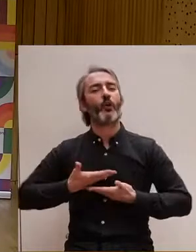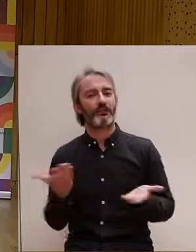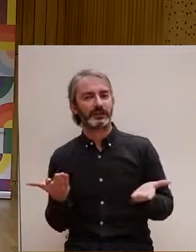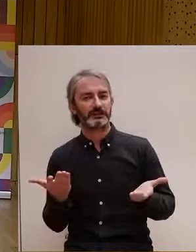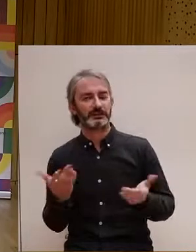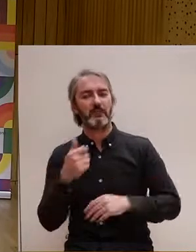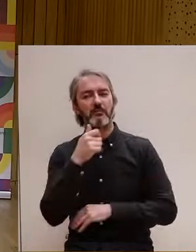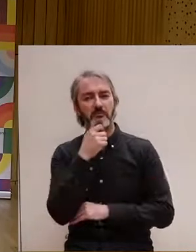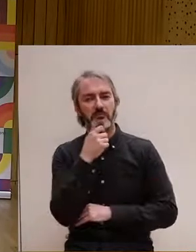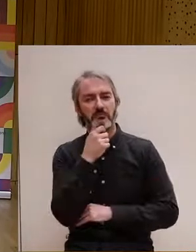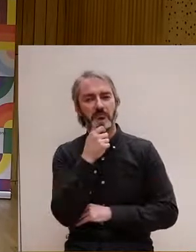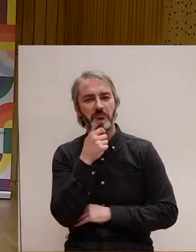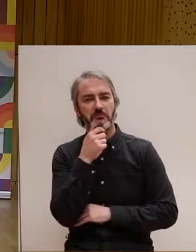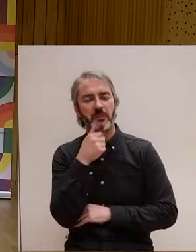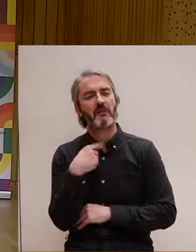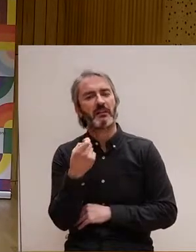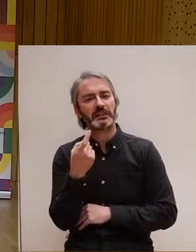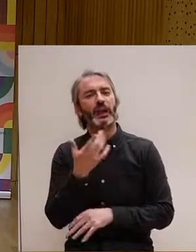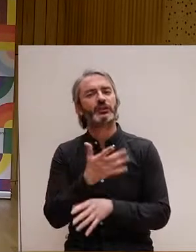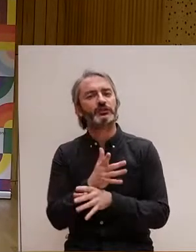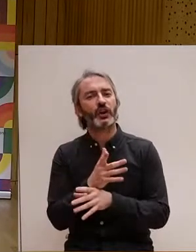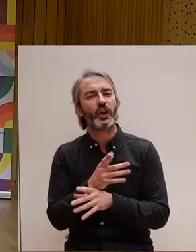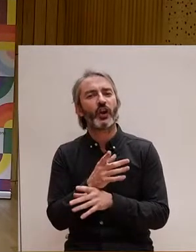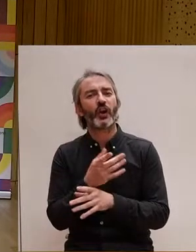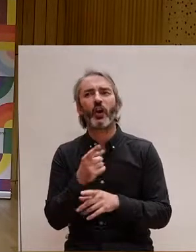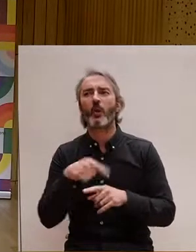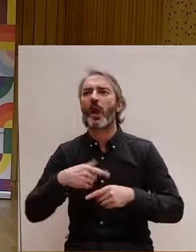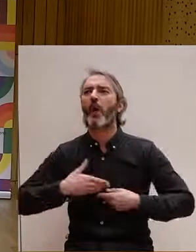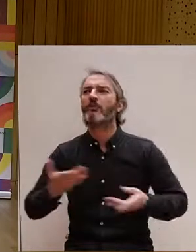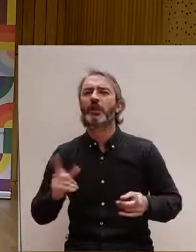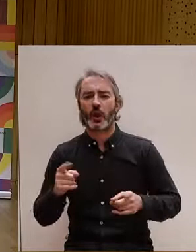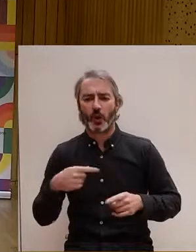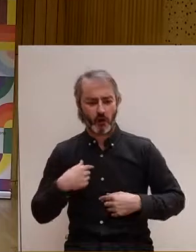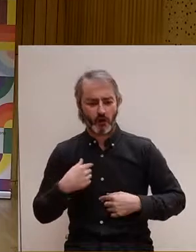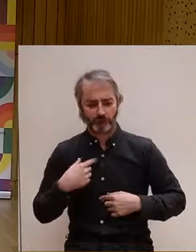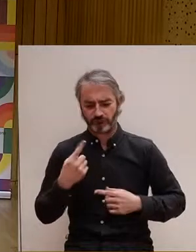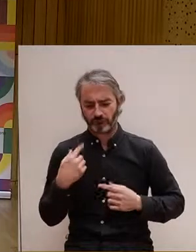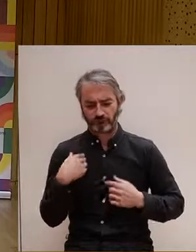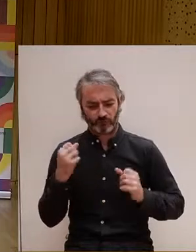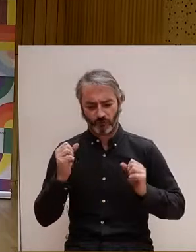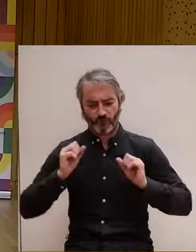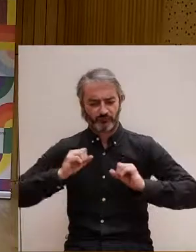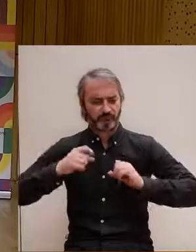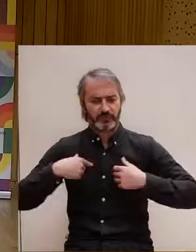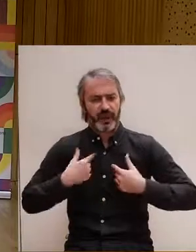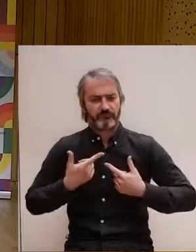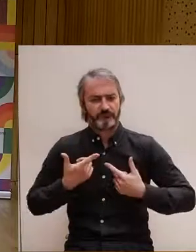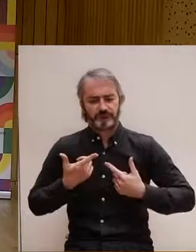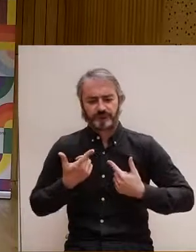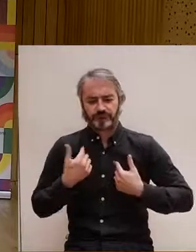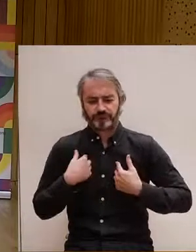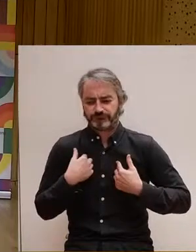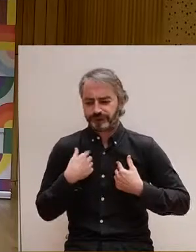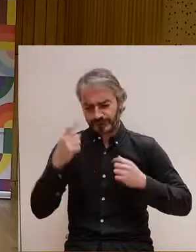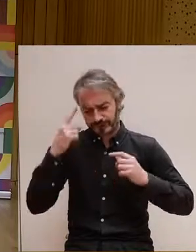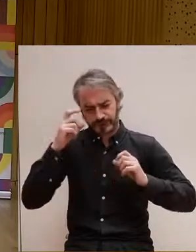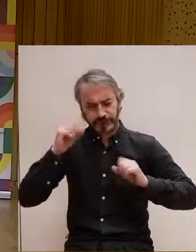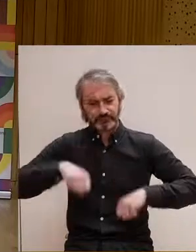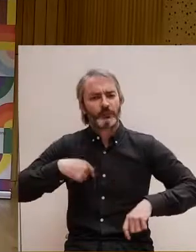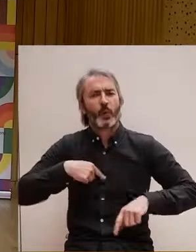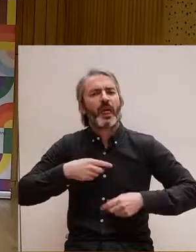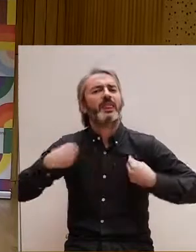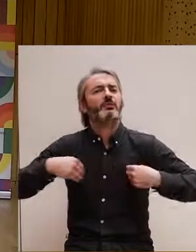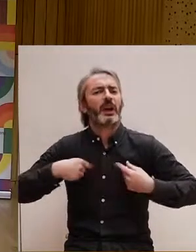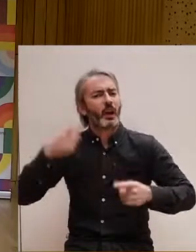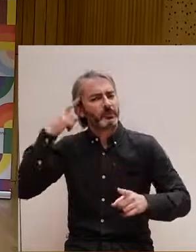per què no existeix un joc que no té res a veure amb la confiança que tu decideixes jugar per disfrutar. I una mica aquest és l'exemple. És a